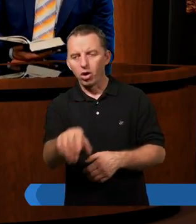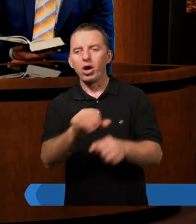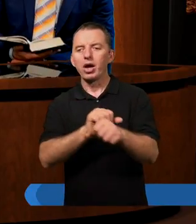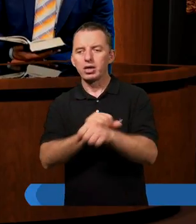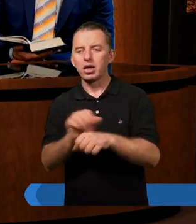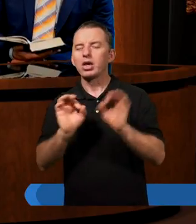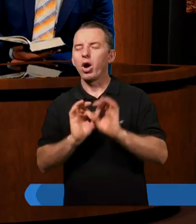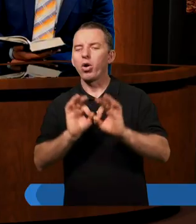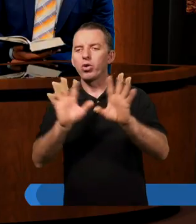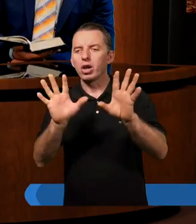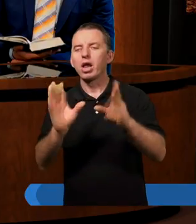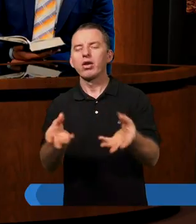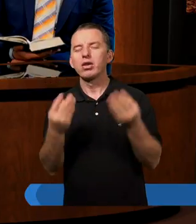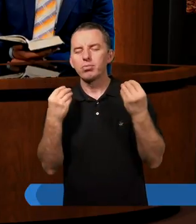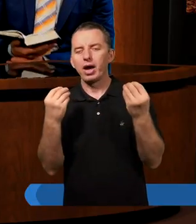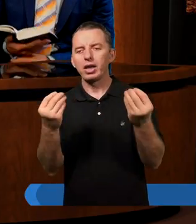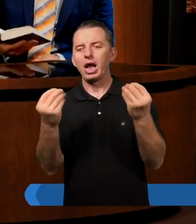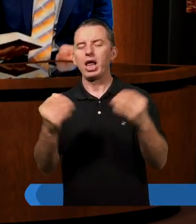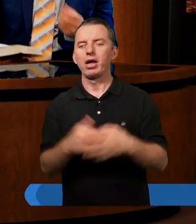oczywiście wspaniałe.